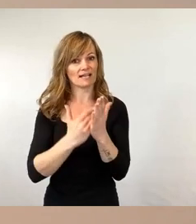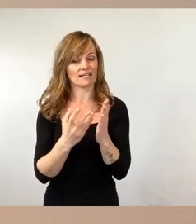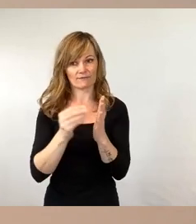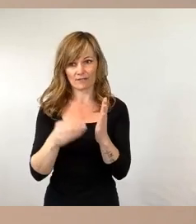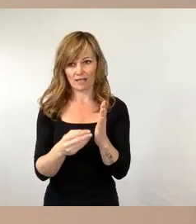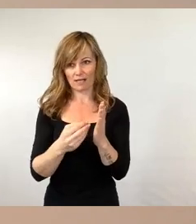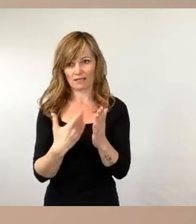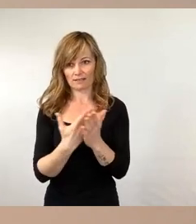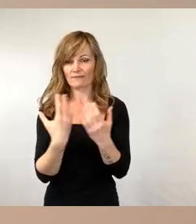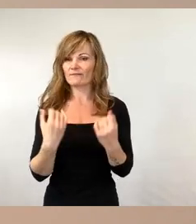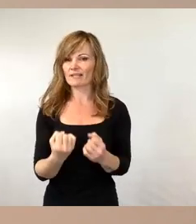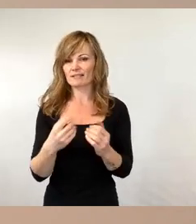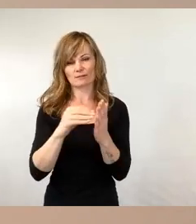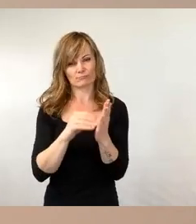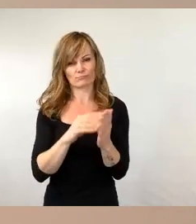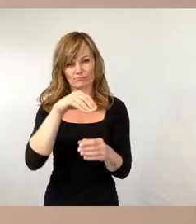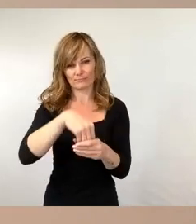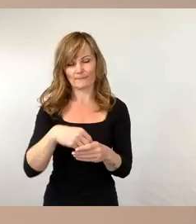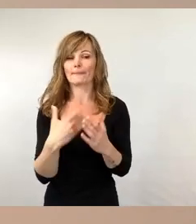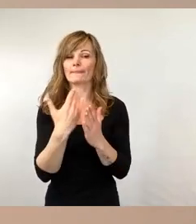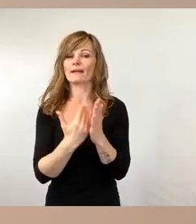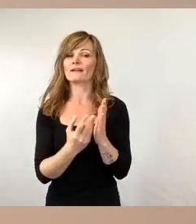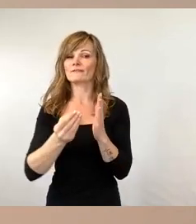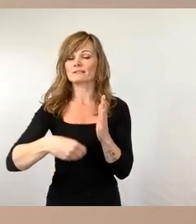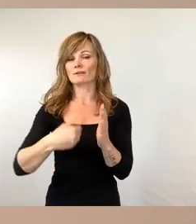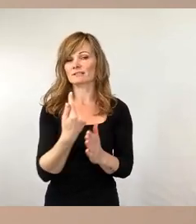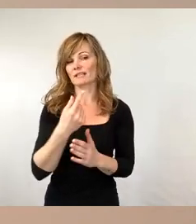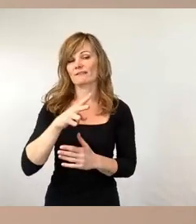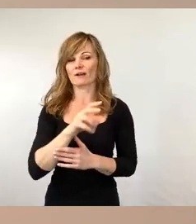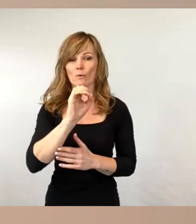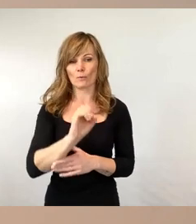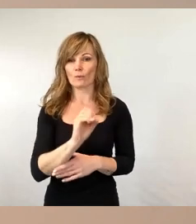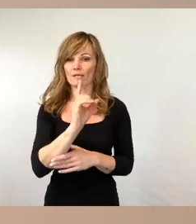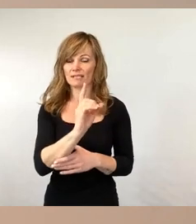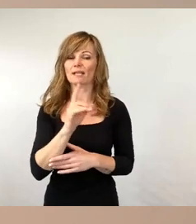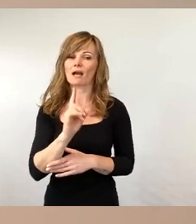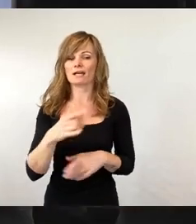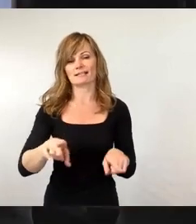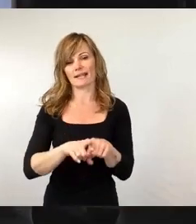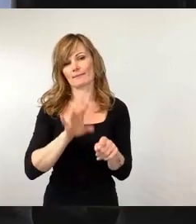Tarifvertrag gilt, TVÖD gilt auch für die Bäder GmbH,